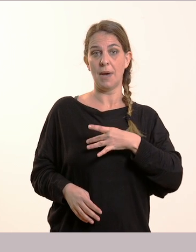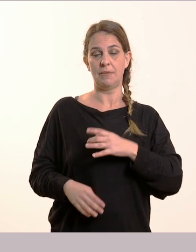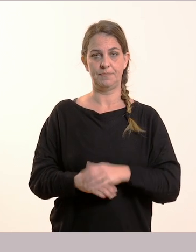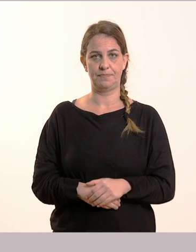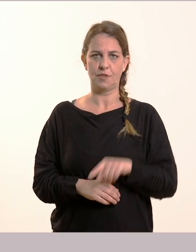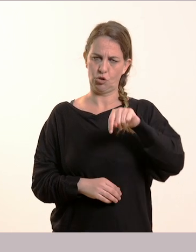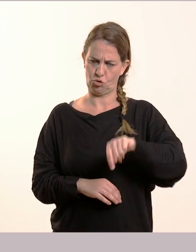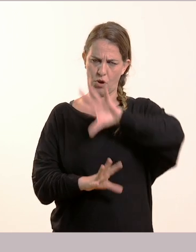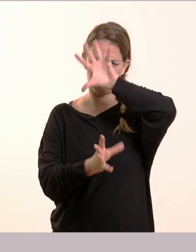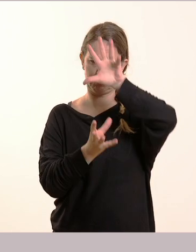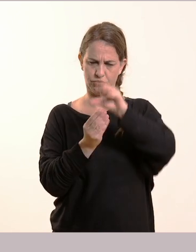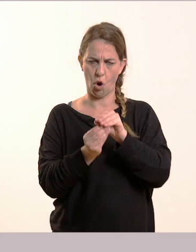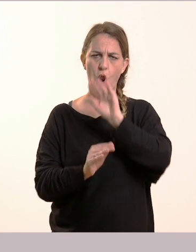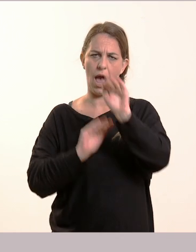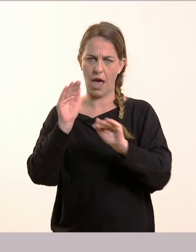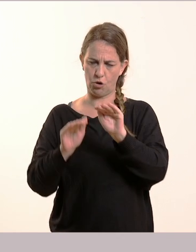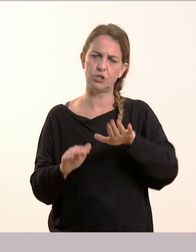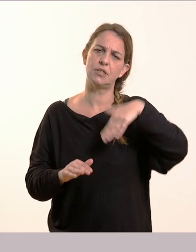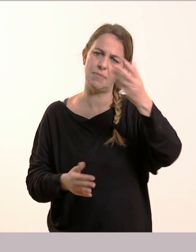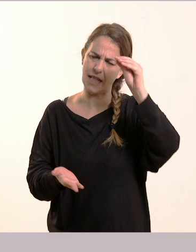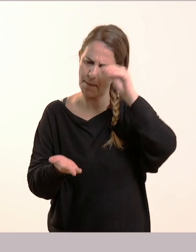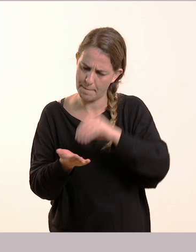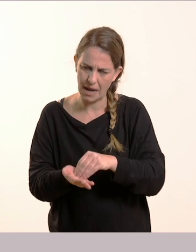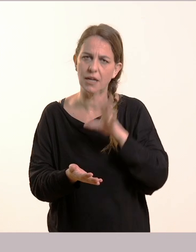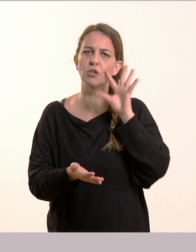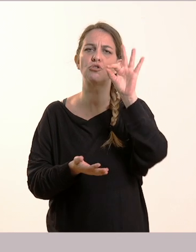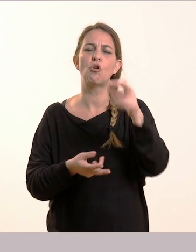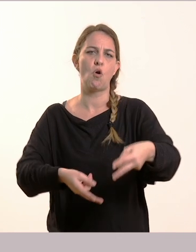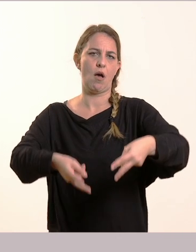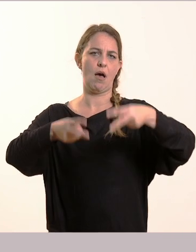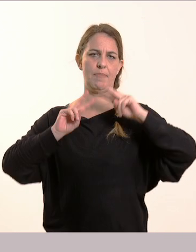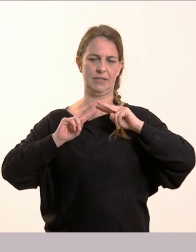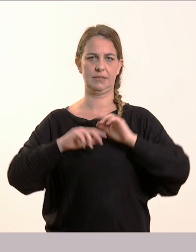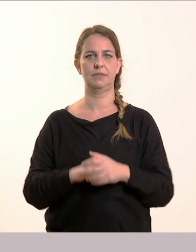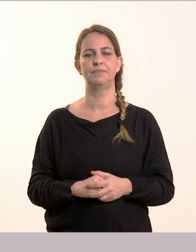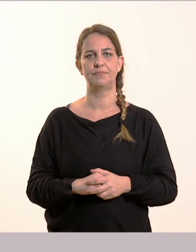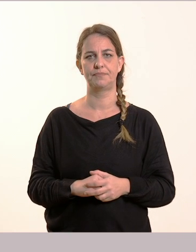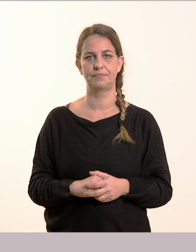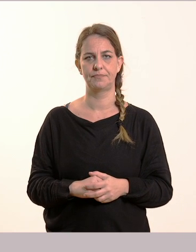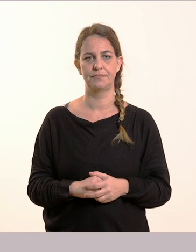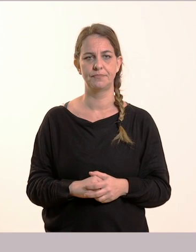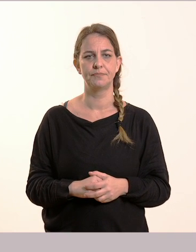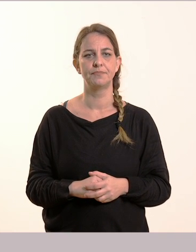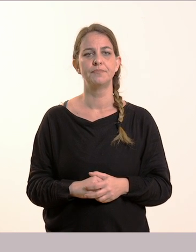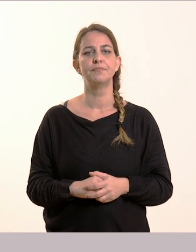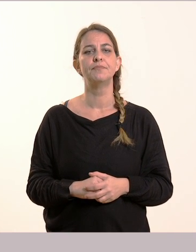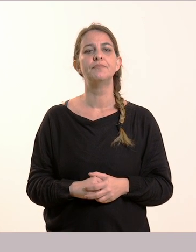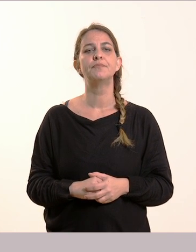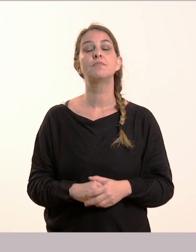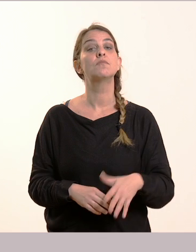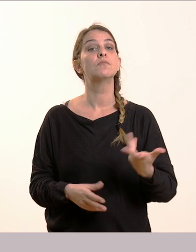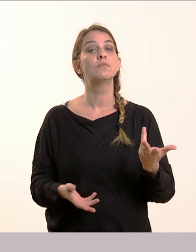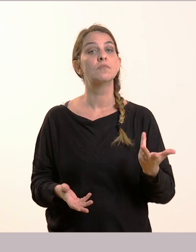να τις διαβάσουμε. Θα τις ξανά επαναλάβουμε μετά. Όταν δίνουμε κάθε φορά την απάντηση. Γιατί ένιωσε ο Σέργιος σαν να